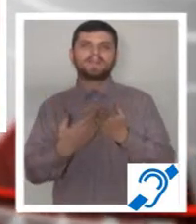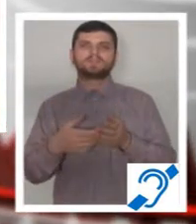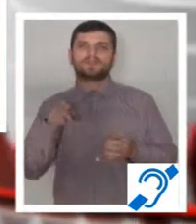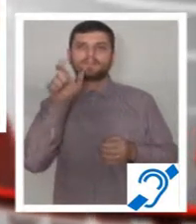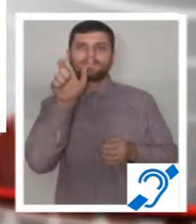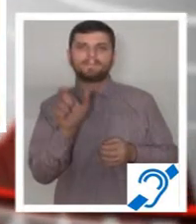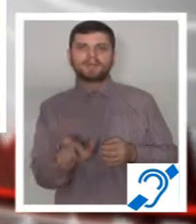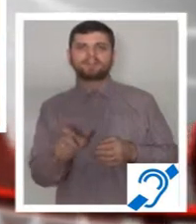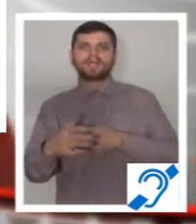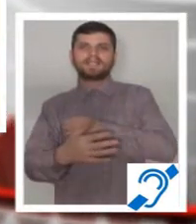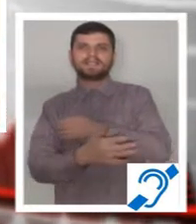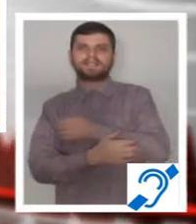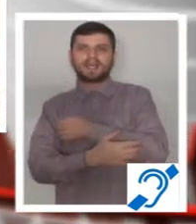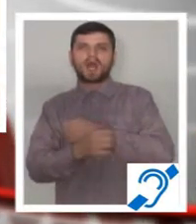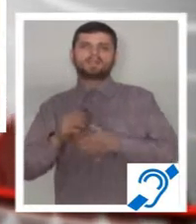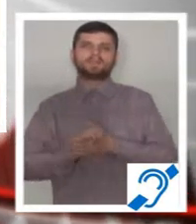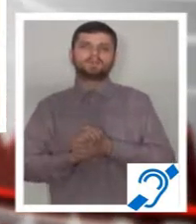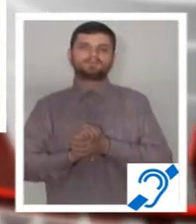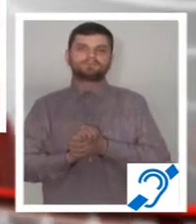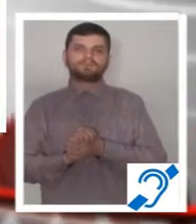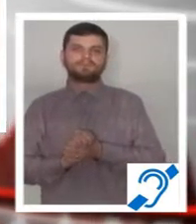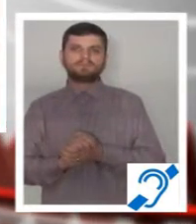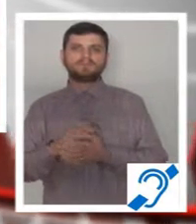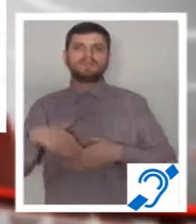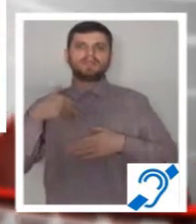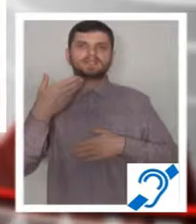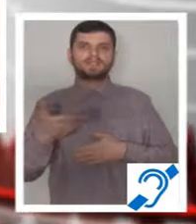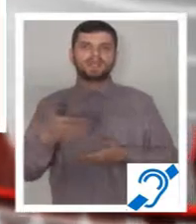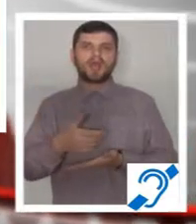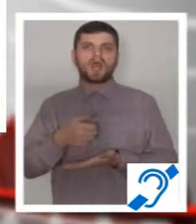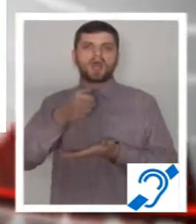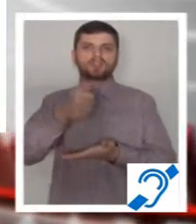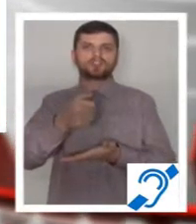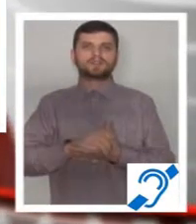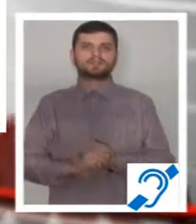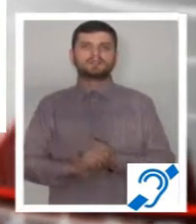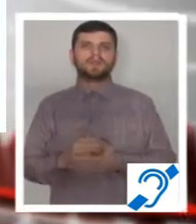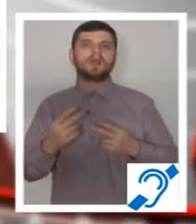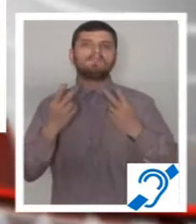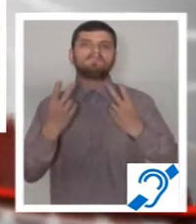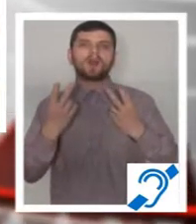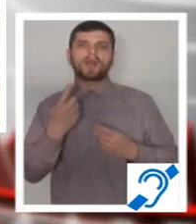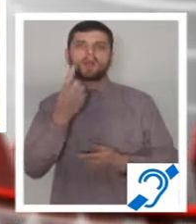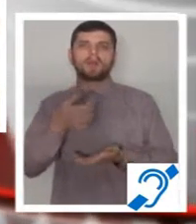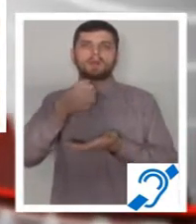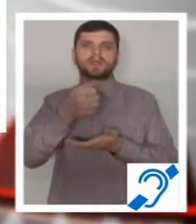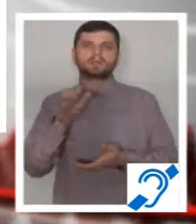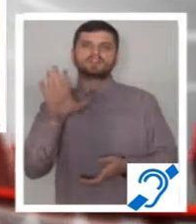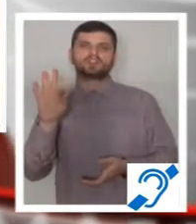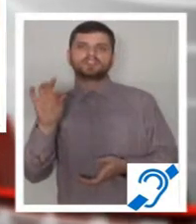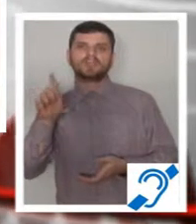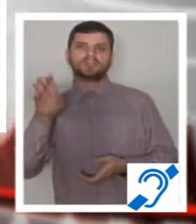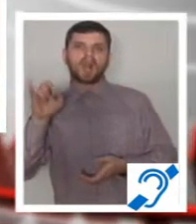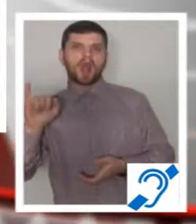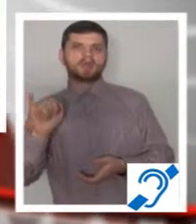și cu amzumul sunăi păsitător beneficiază. Valoarea unui pachet va fi de aproximativ 50 de lei.